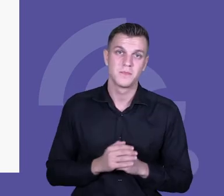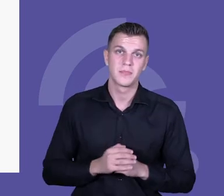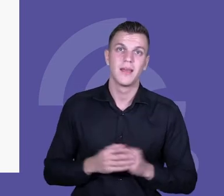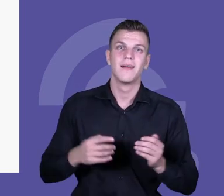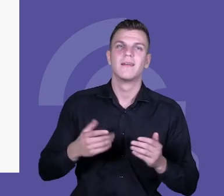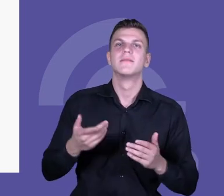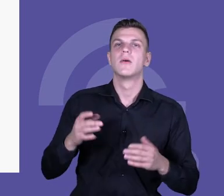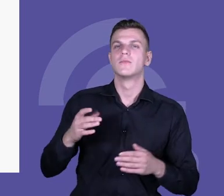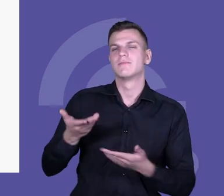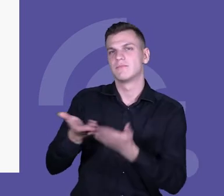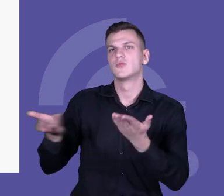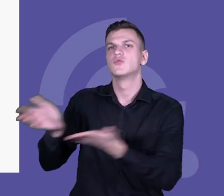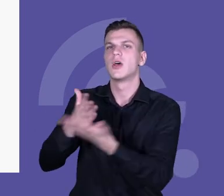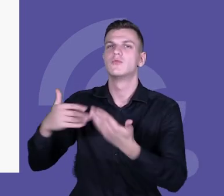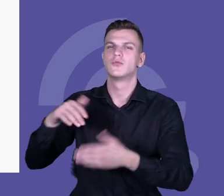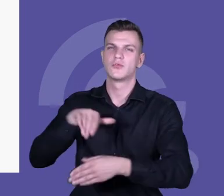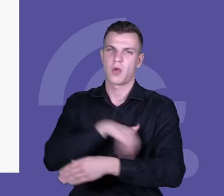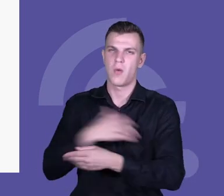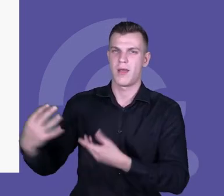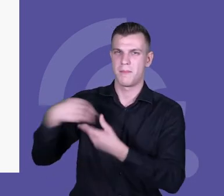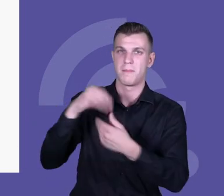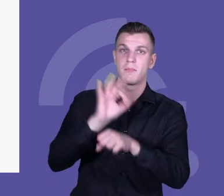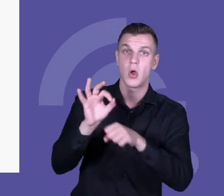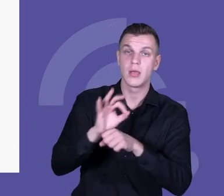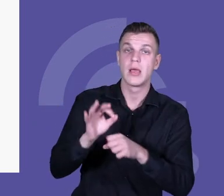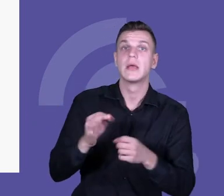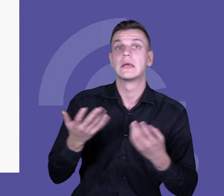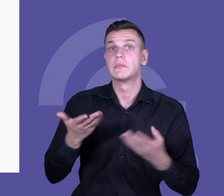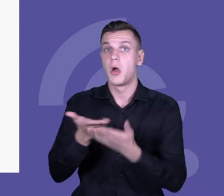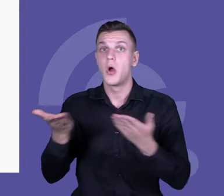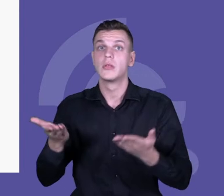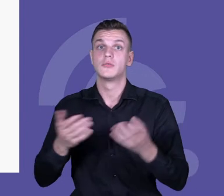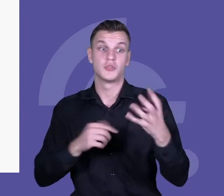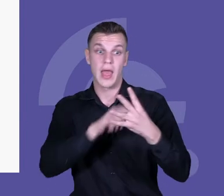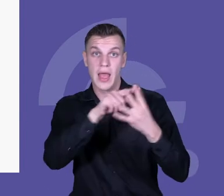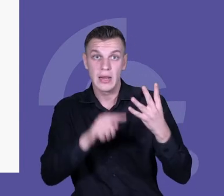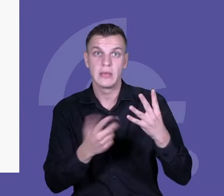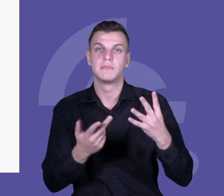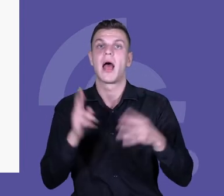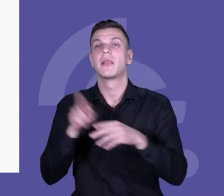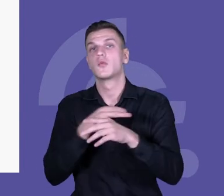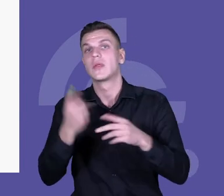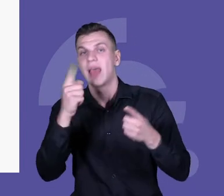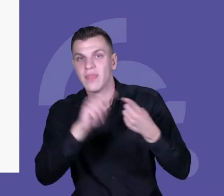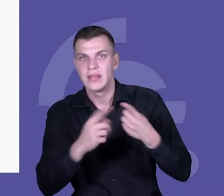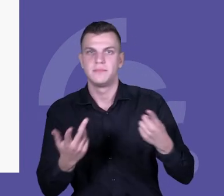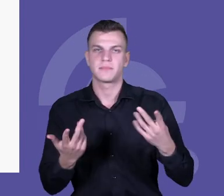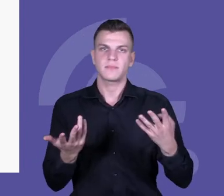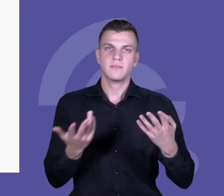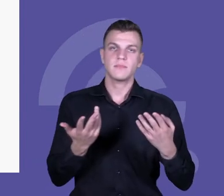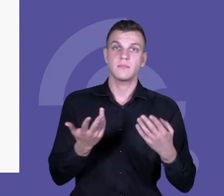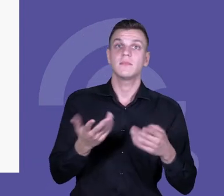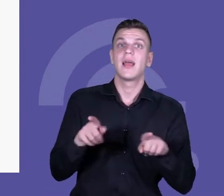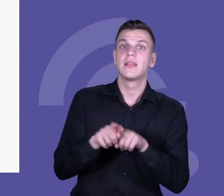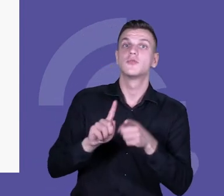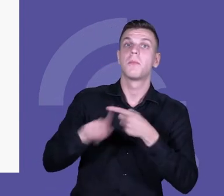które część z nich wprowadzała jedną praktykę wybraną, część kilka z nich, że to działało super i to zostało w tych szkołach na dłuższy